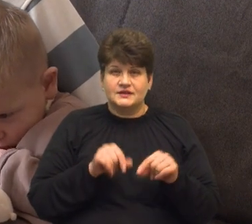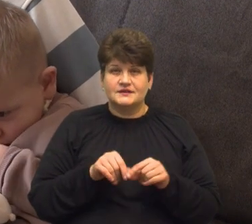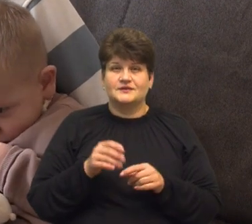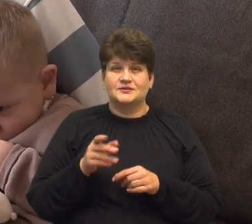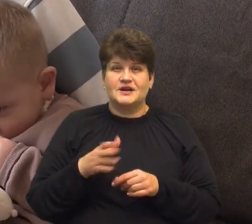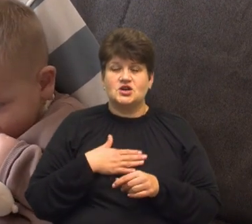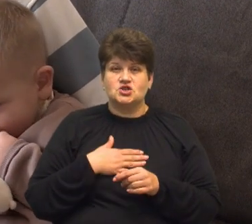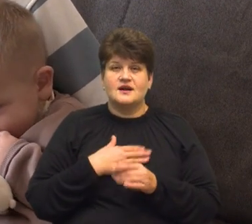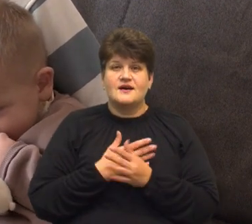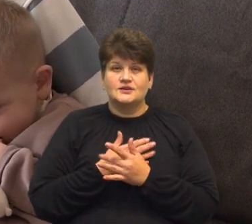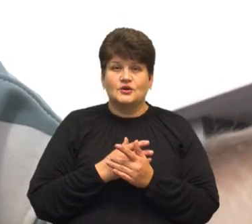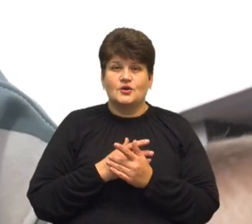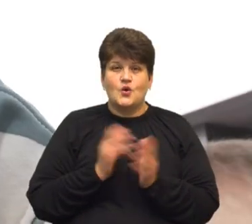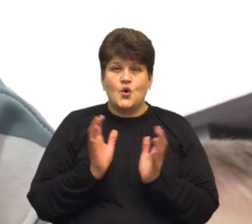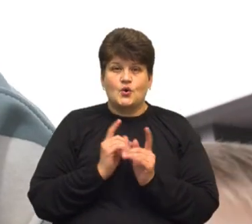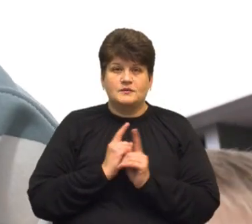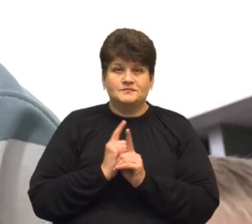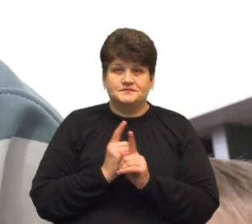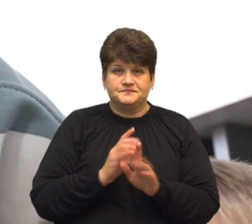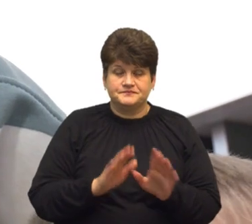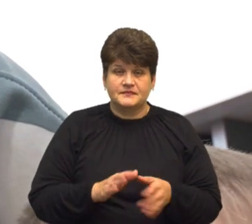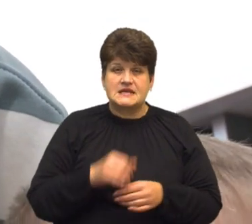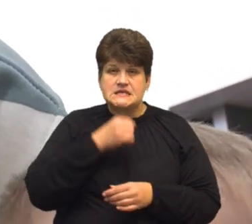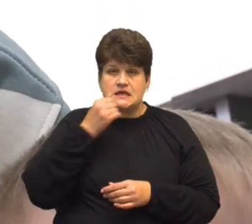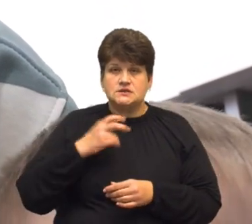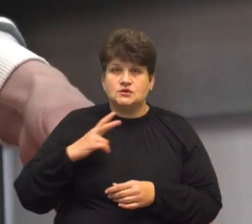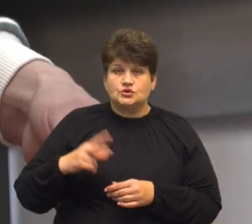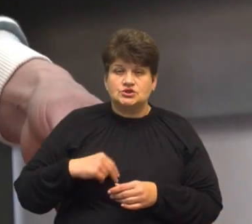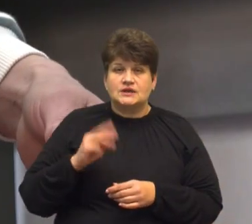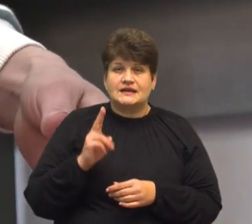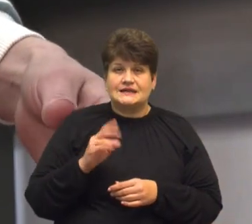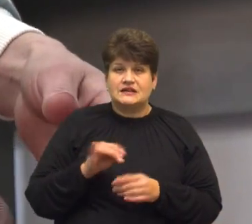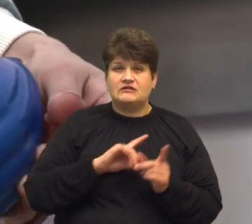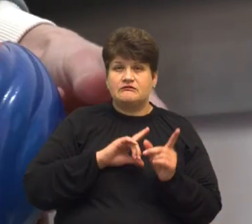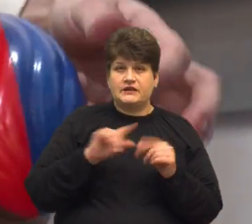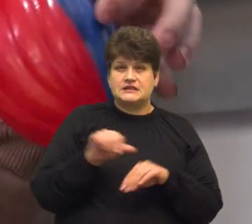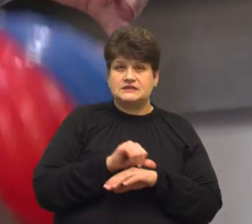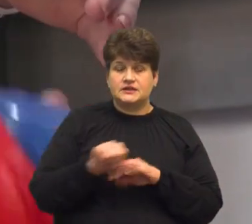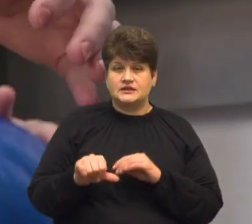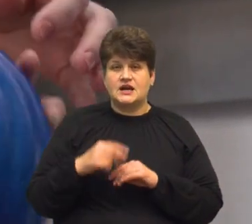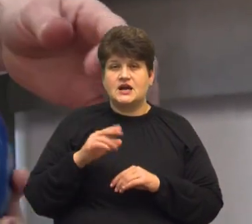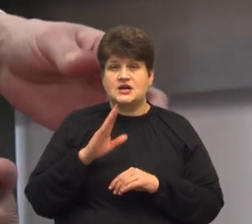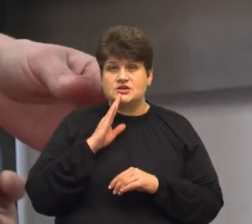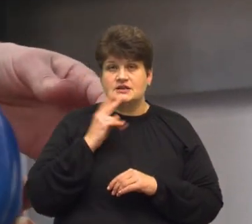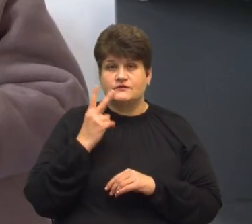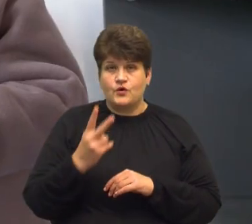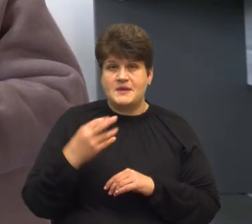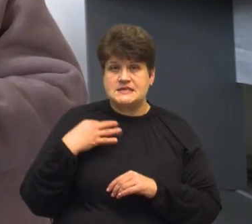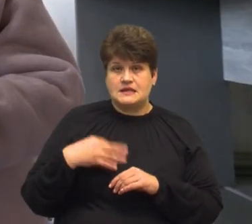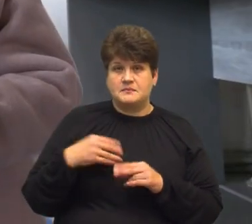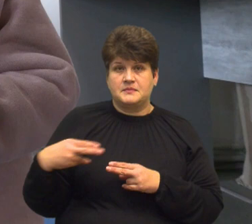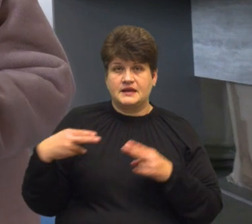-голеохоронець, провідник і все. Старша донька Катерини виїхала за кордон, а жінка з двома синами переїхала до Тернополя.